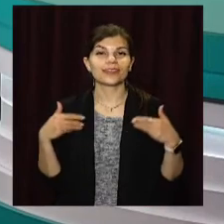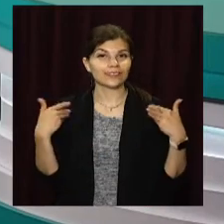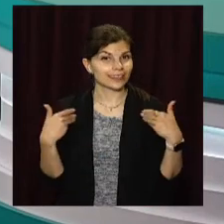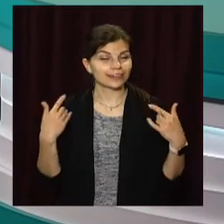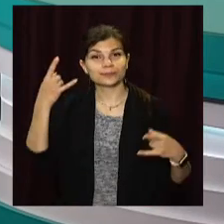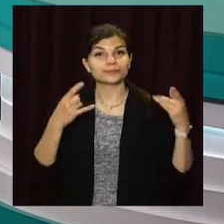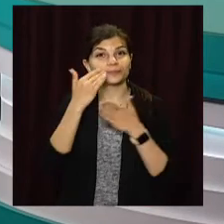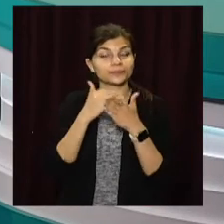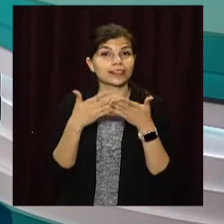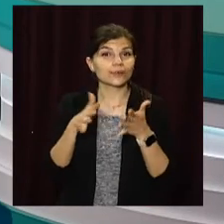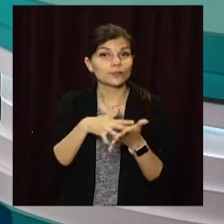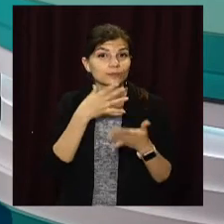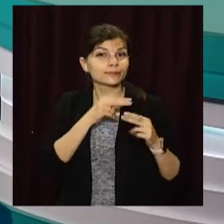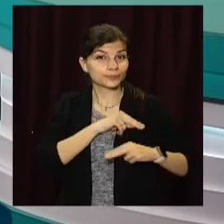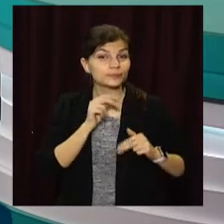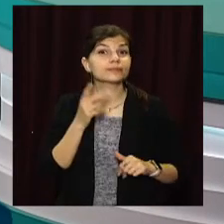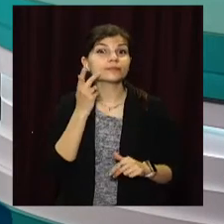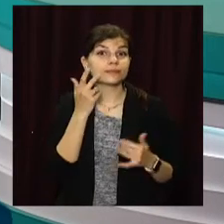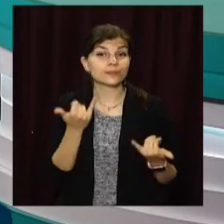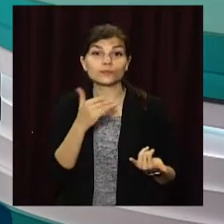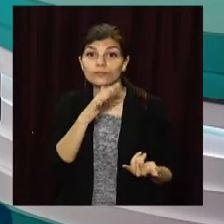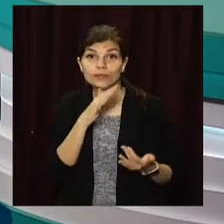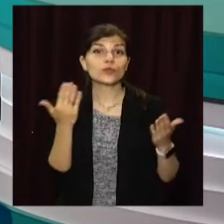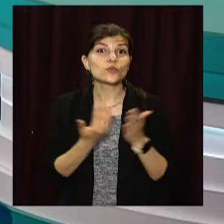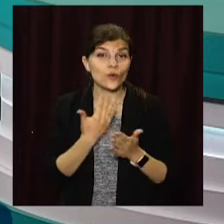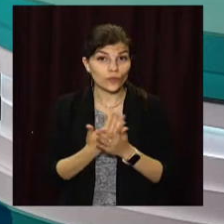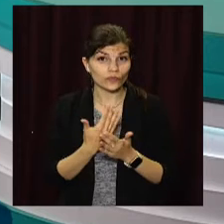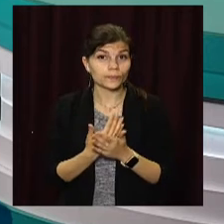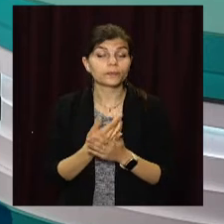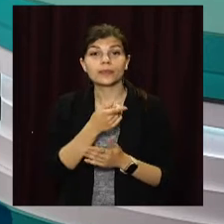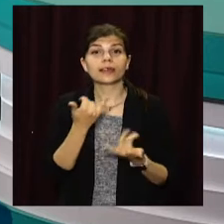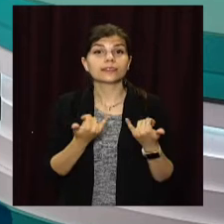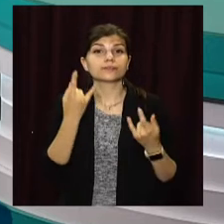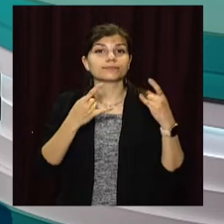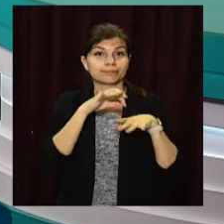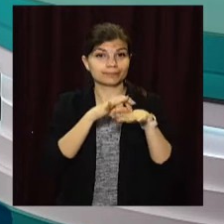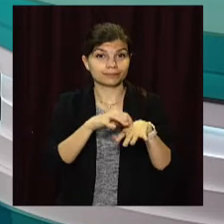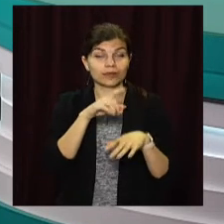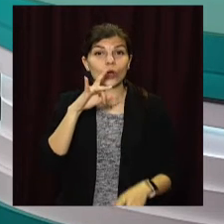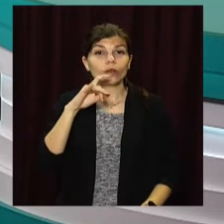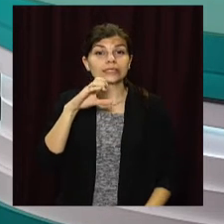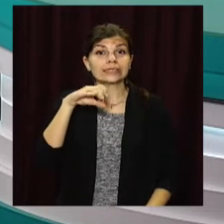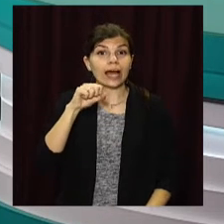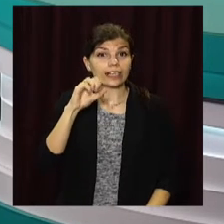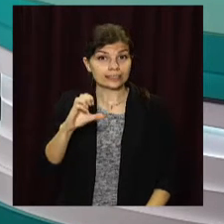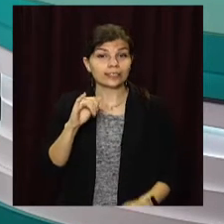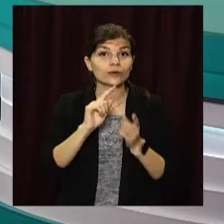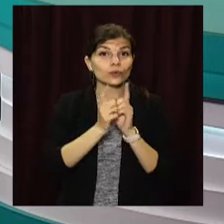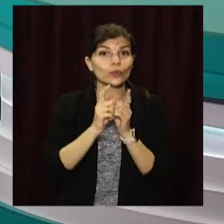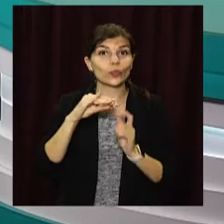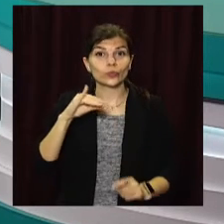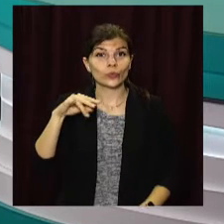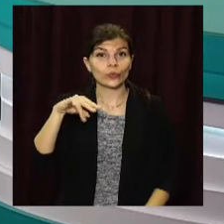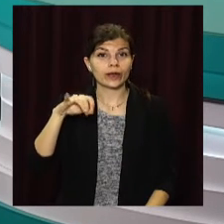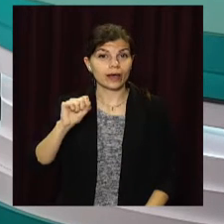Вітаю! Відкрити продовжує свою роботу і, як завжди у цій порі, випуск новин. У студії для вас працюють Стас Коновалов та сурдоперекладачка